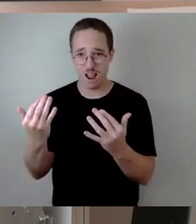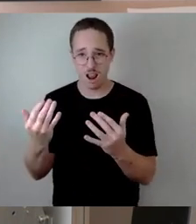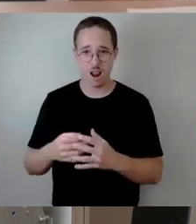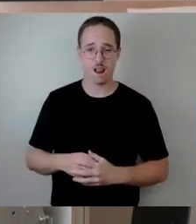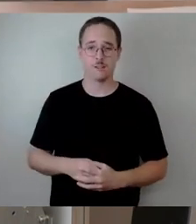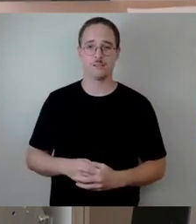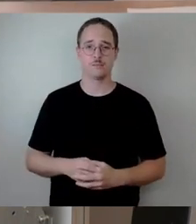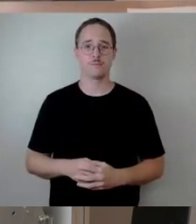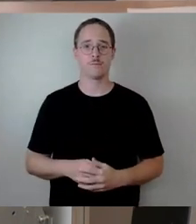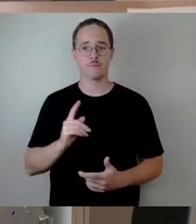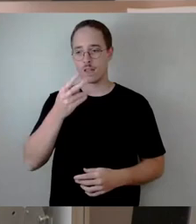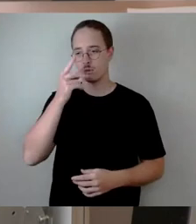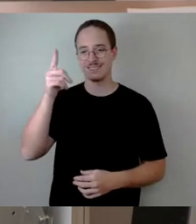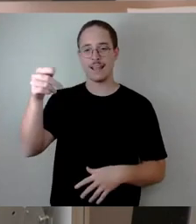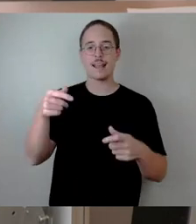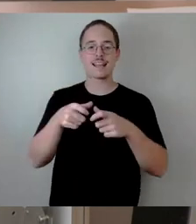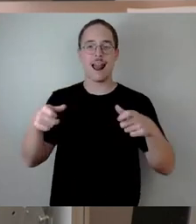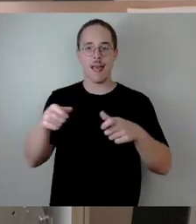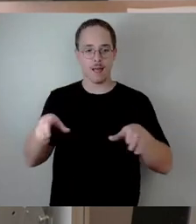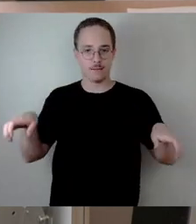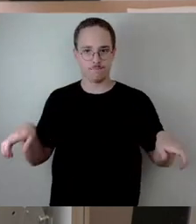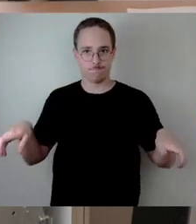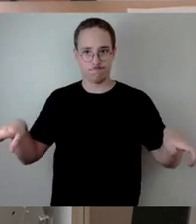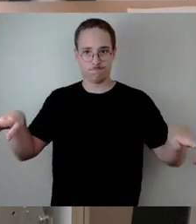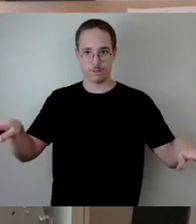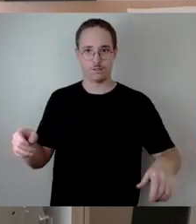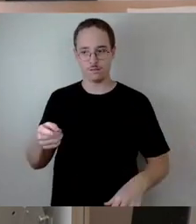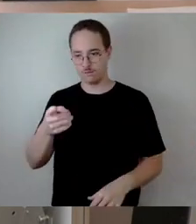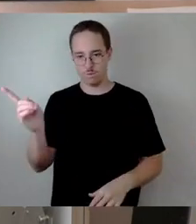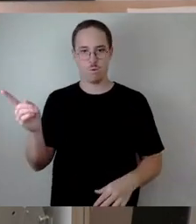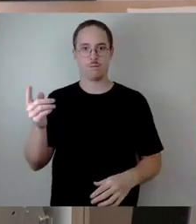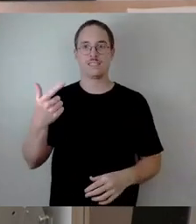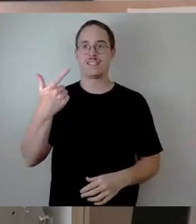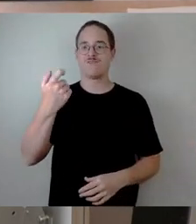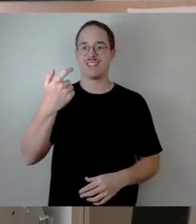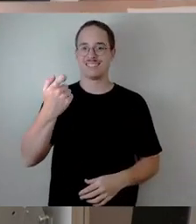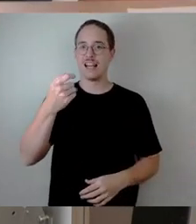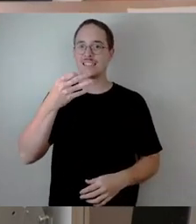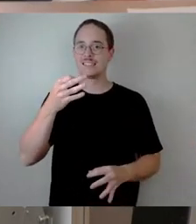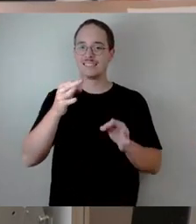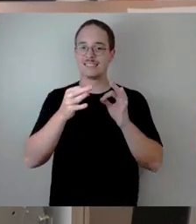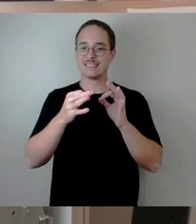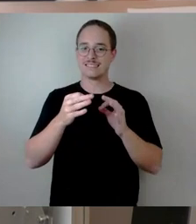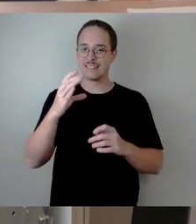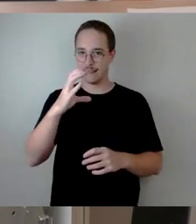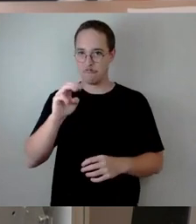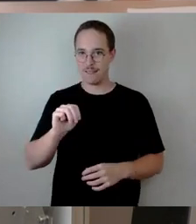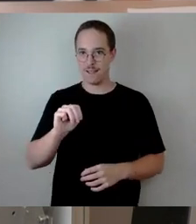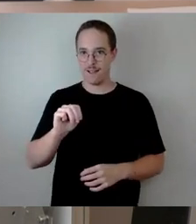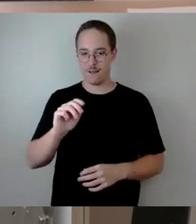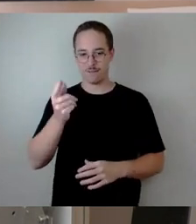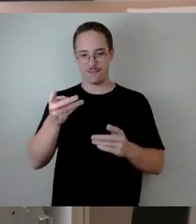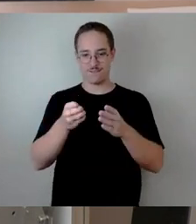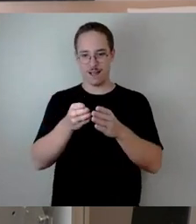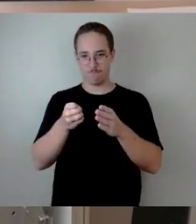auch an den Geländerzügen, die sich auf jeden Fall im 20-Zentimeter-Bereich voneinander entfernt haben. Von dem